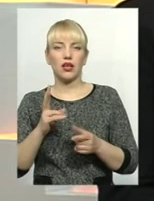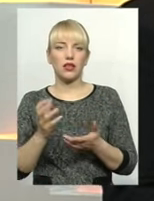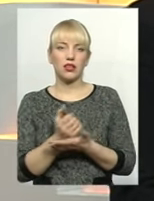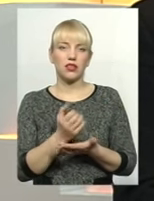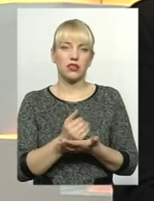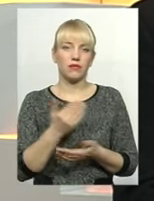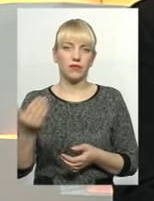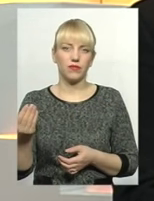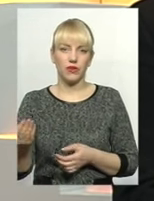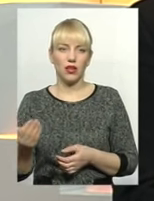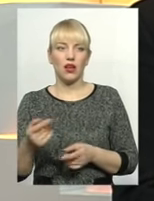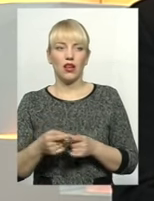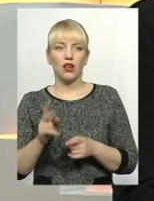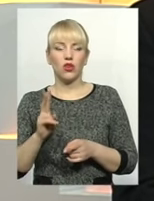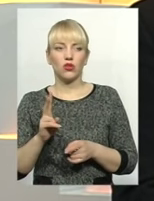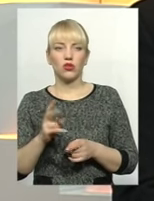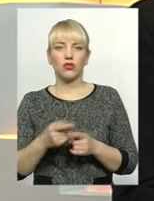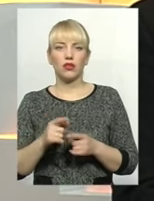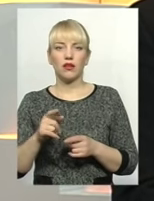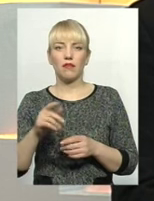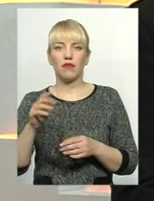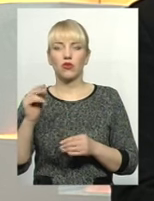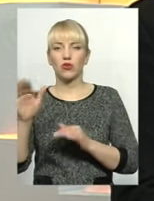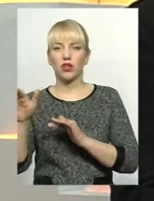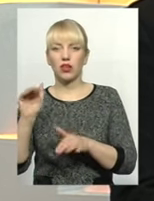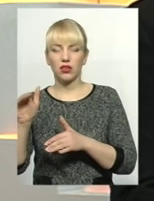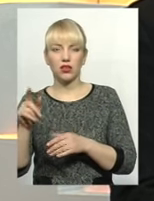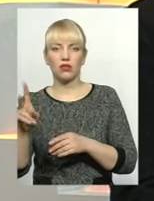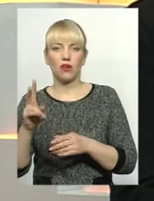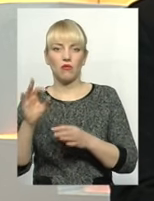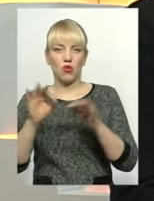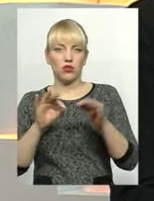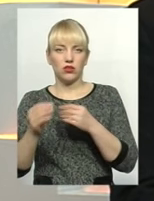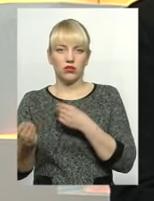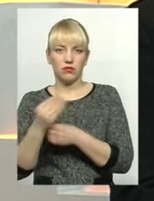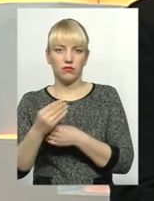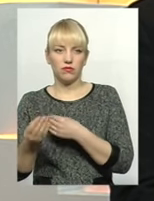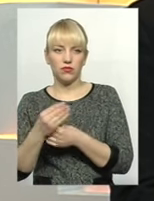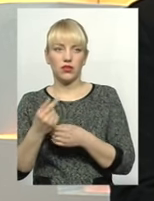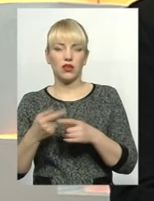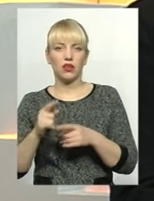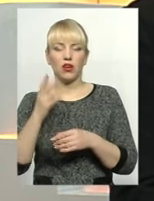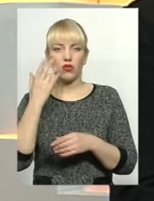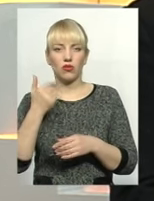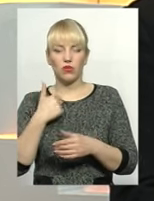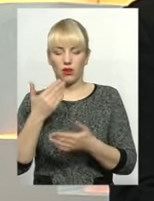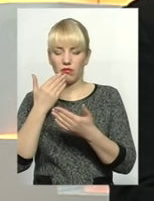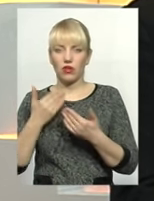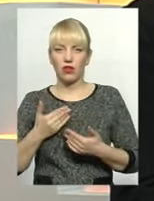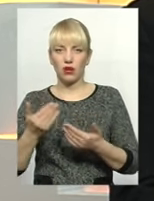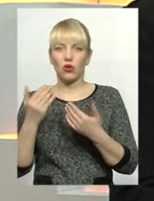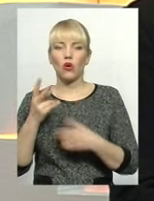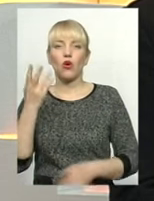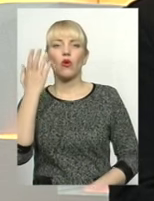не встигли посити кредитим процентам, врахують банки. Ситуація дуже критична. І ви знаєте, коли вони мене питають кожен день, коли що,